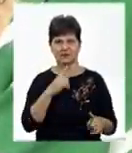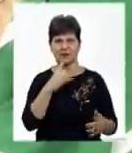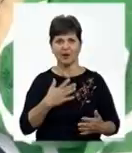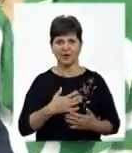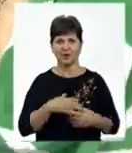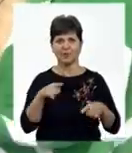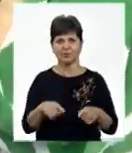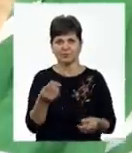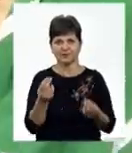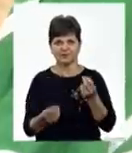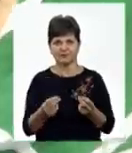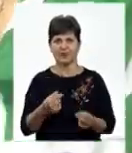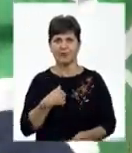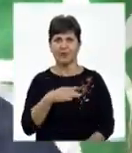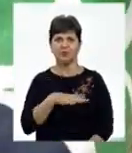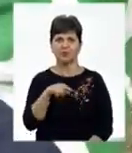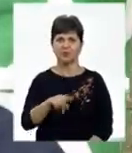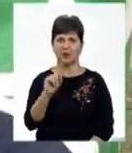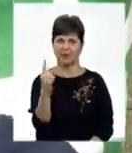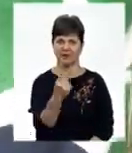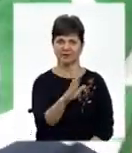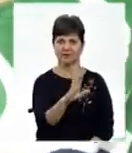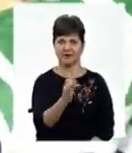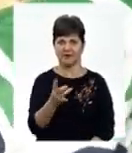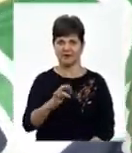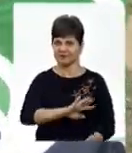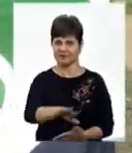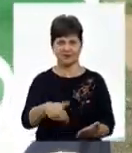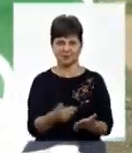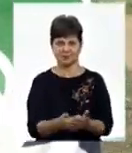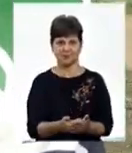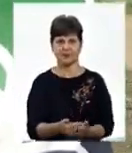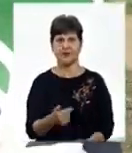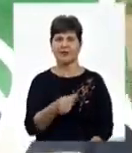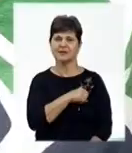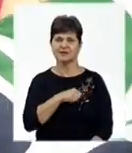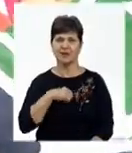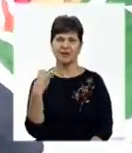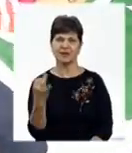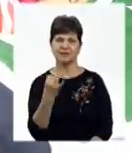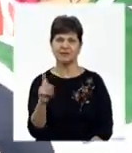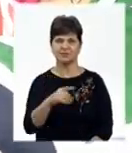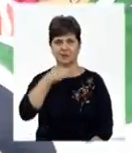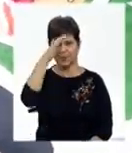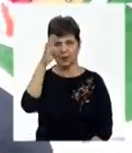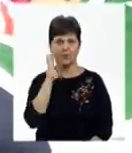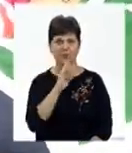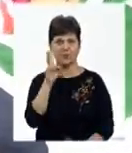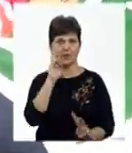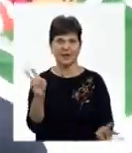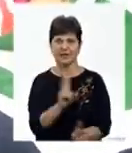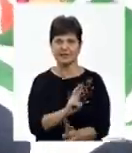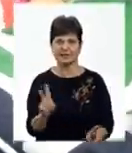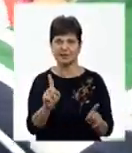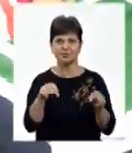тусуватися. Ми тут були перше вересня і закінчуємо школу також тут. І саме цікаве, що ось батьки не знають, що ми зараз тут